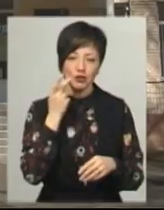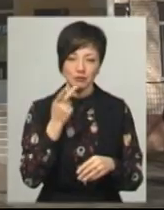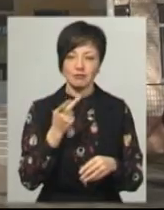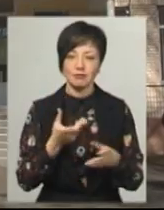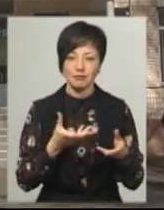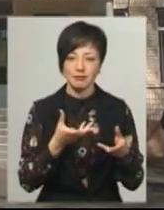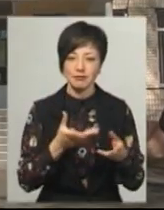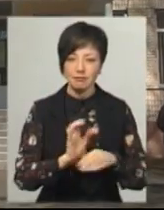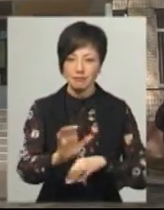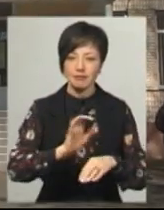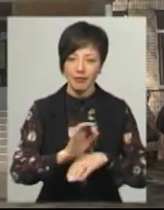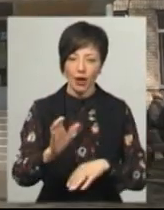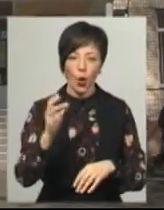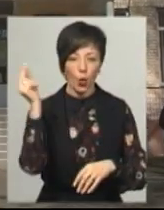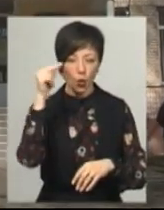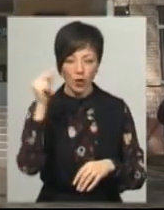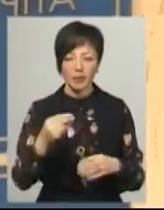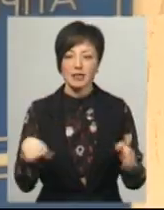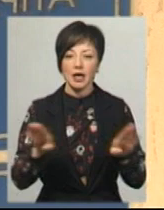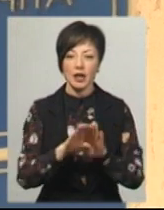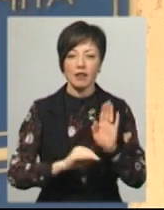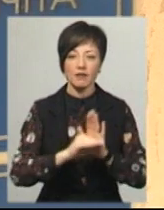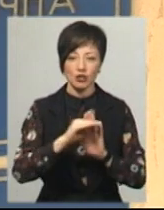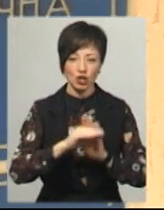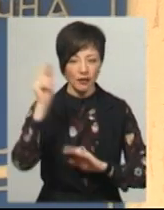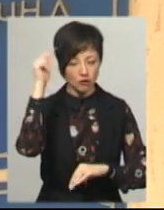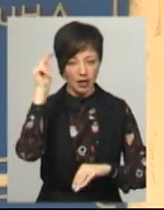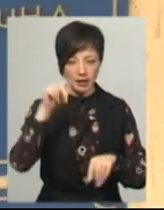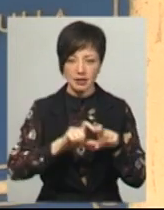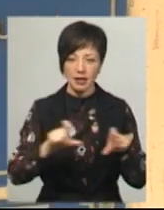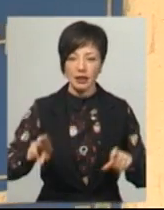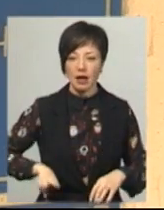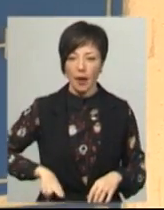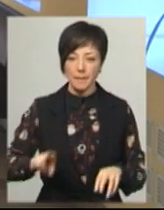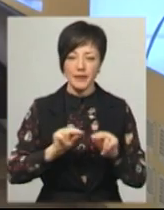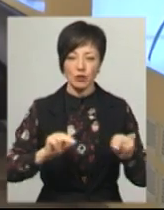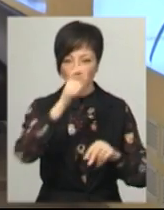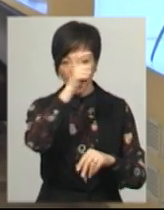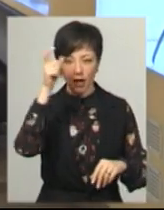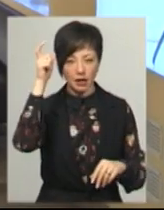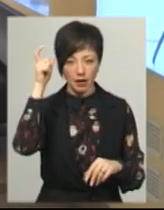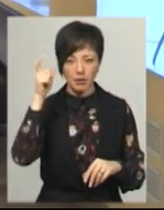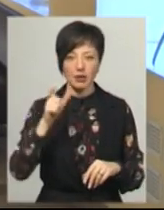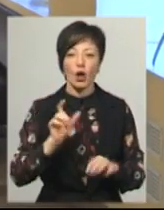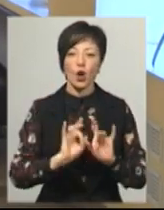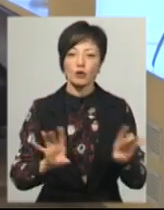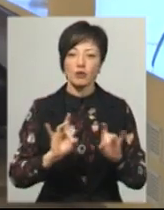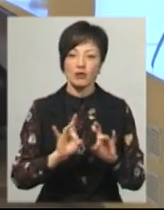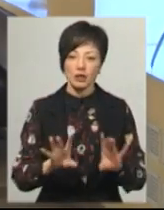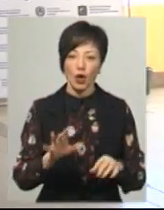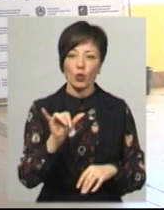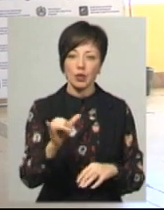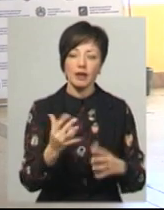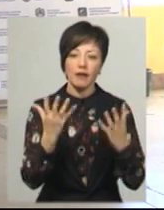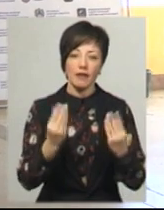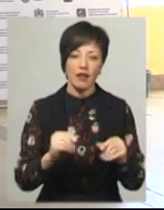напрузі. Закрили на карантин і вищі навчальні заклади. Ректорка Хмельницької гуманітарно-педагогічної академії Іна Шурубура розповідає, у них